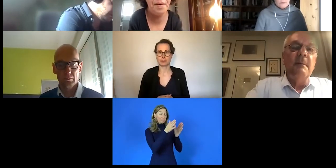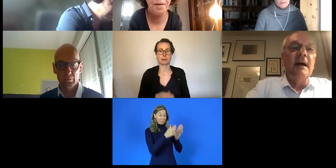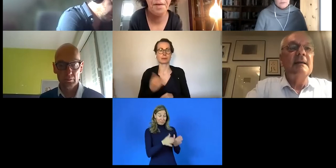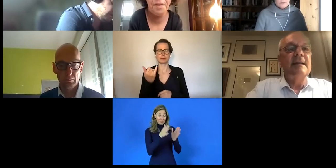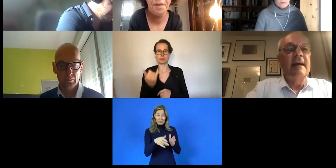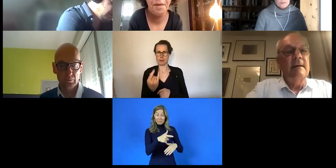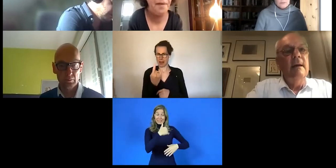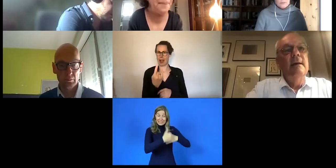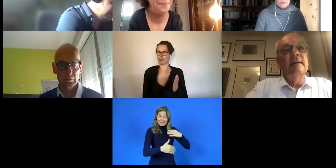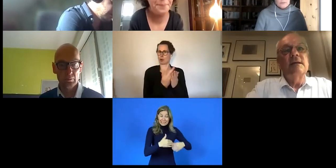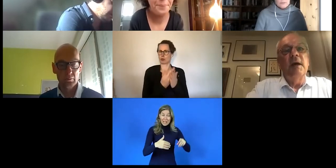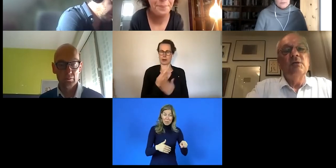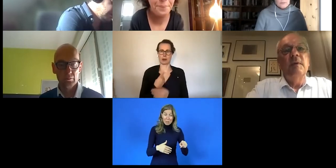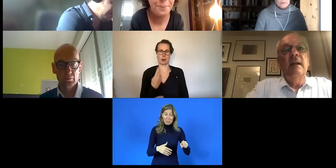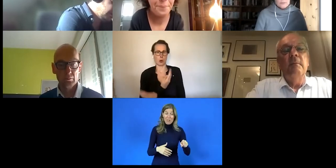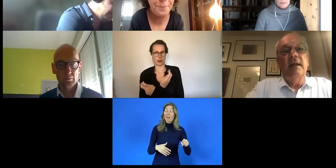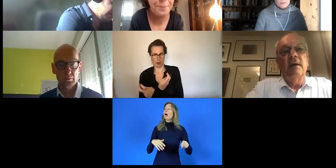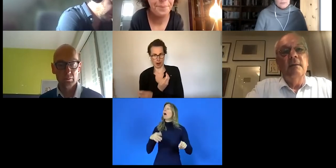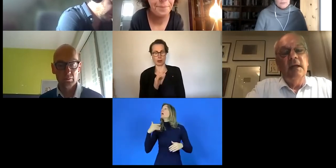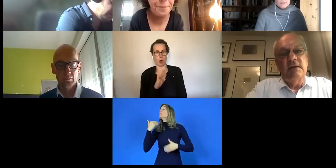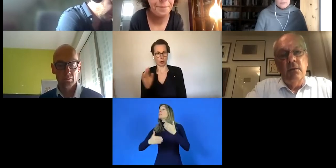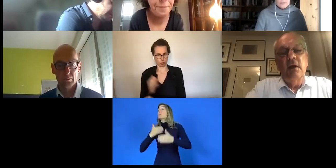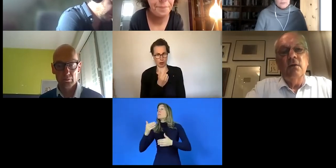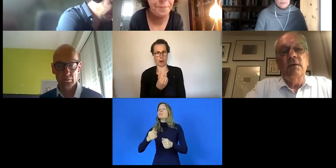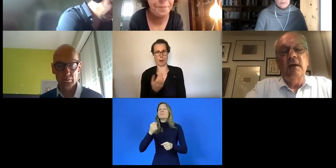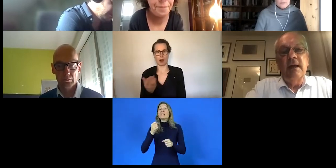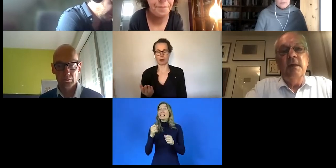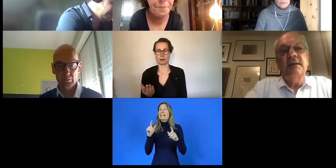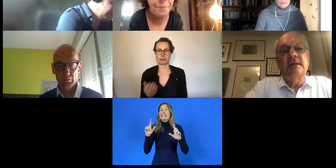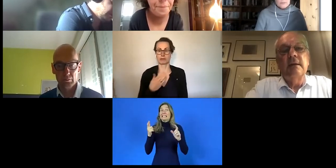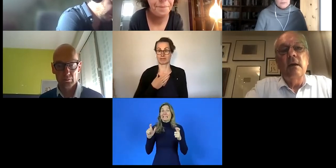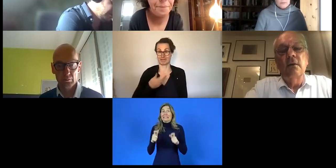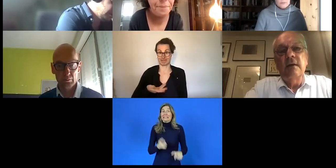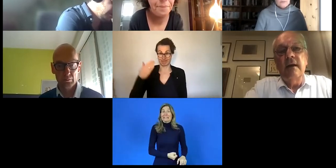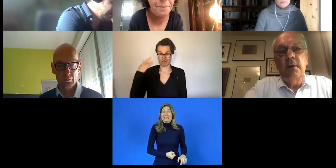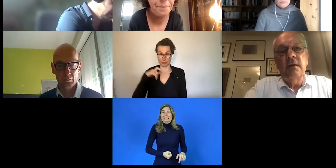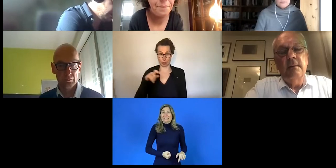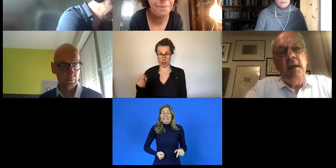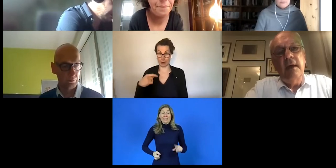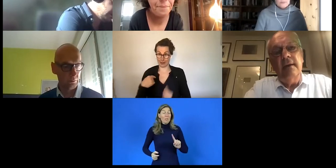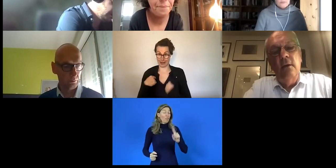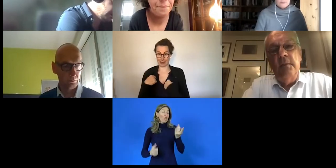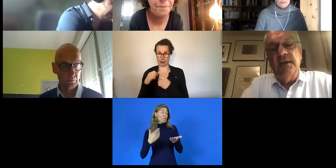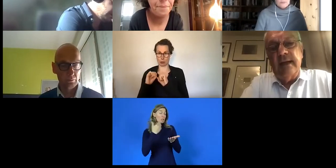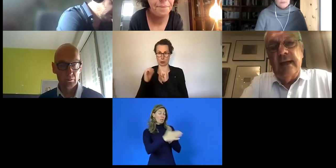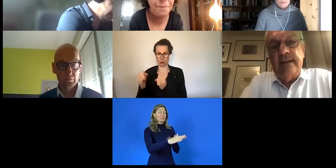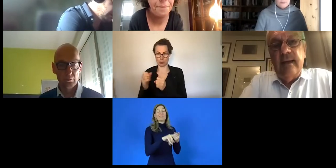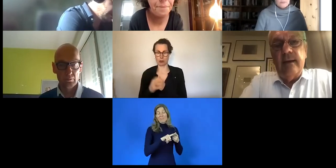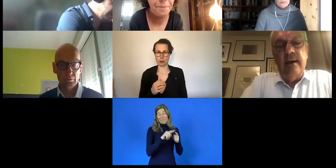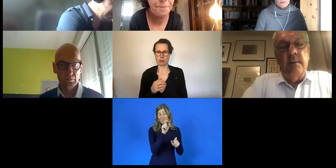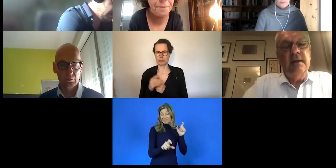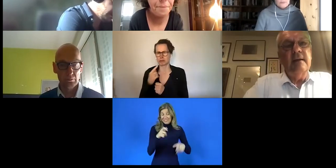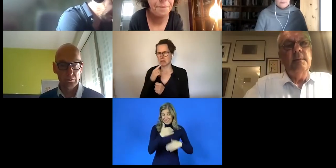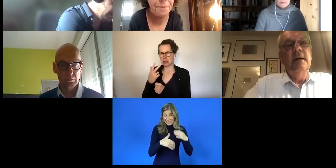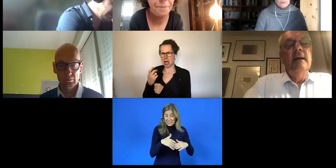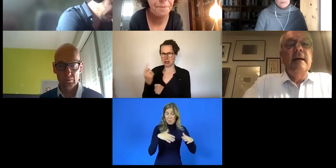Oststermark zeigen. Das Beispiel meines früheren Unternehmens, das ich gegründet habe und dem ich mehr als 30 Jahre